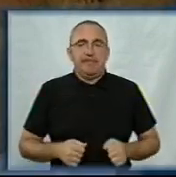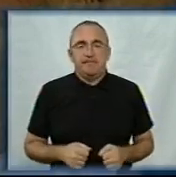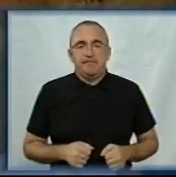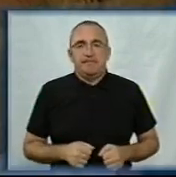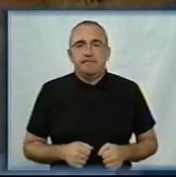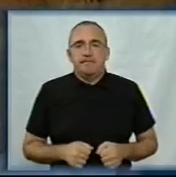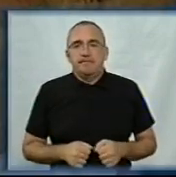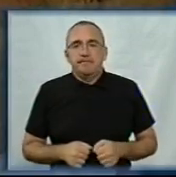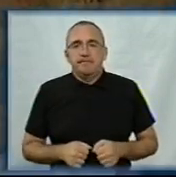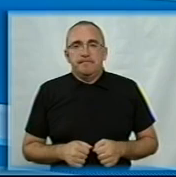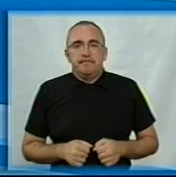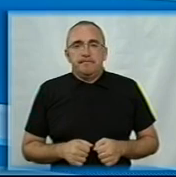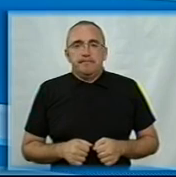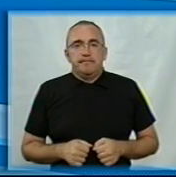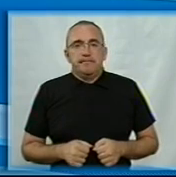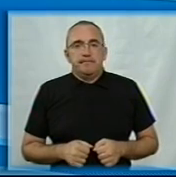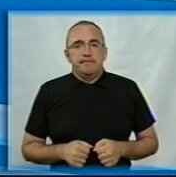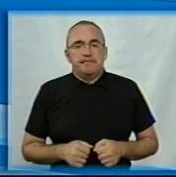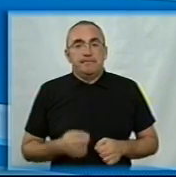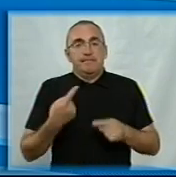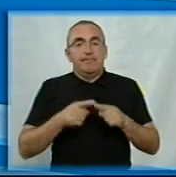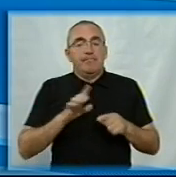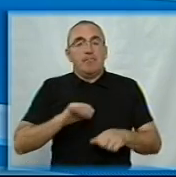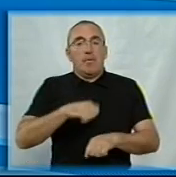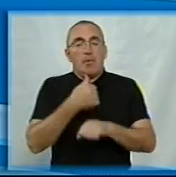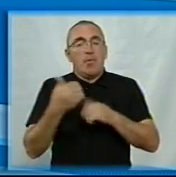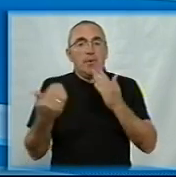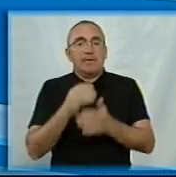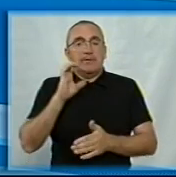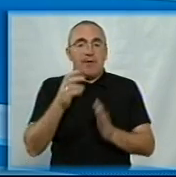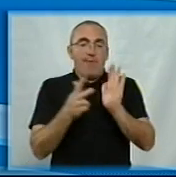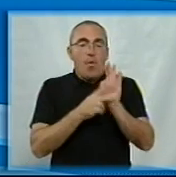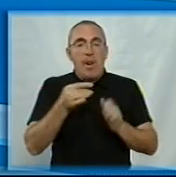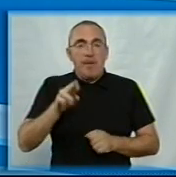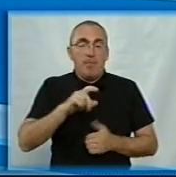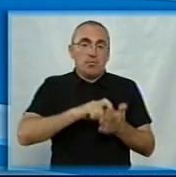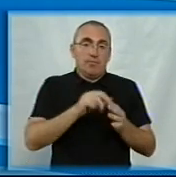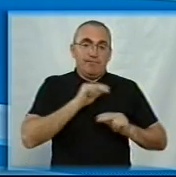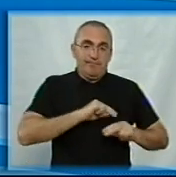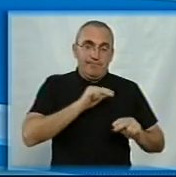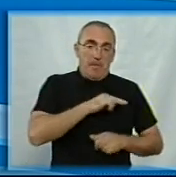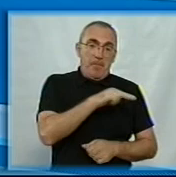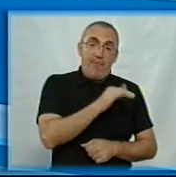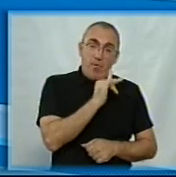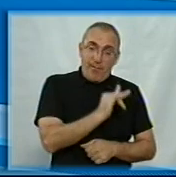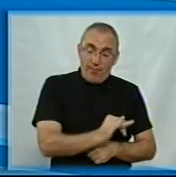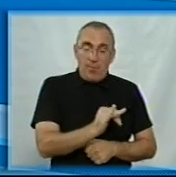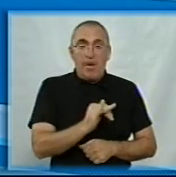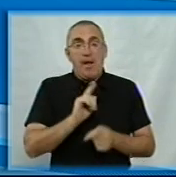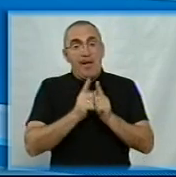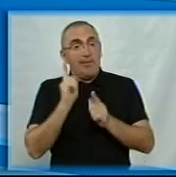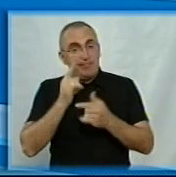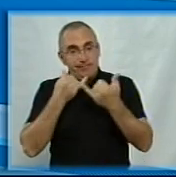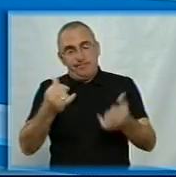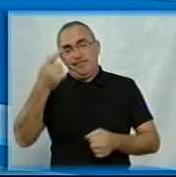Суспільному, Кропивницький. Такими були головні новини середи 8 липня. У студії для вас працював Павло Іванов, сурдопереклад